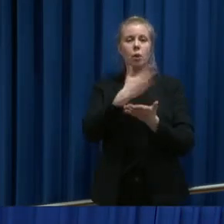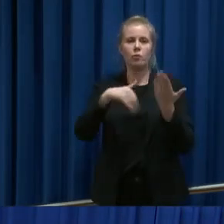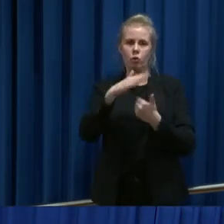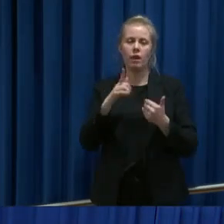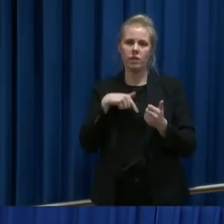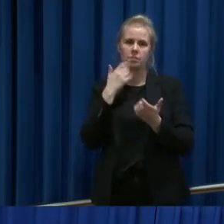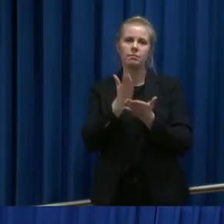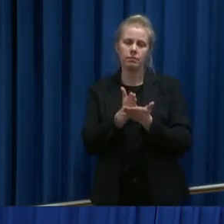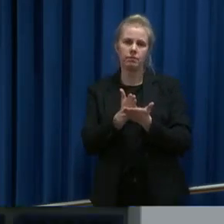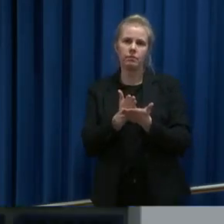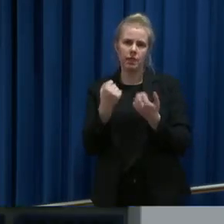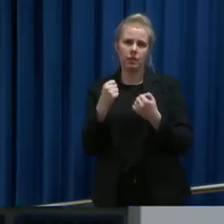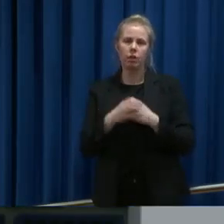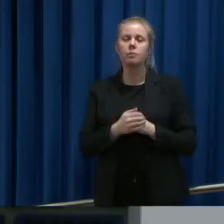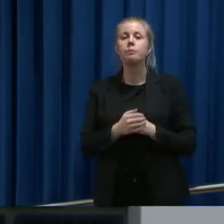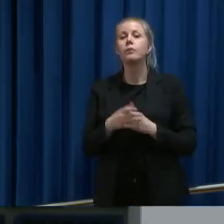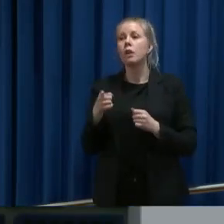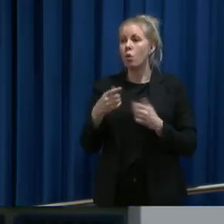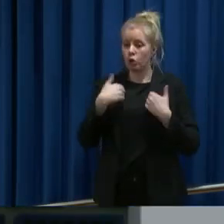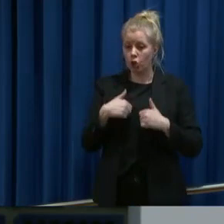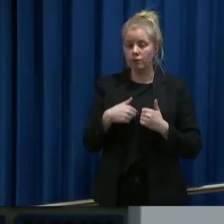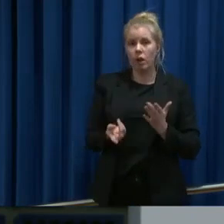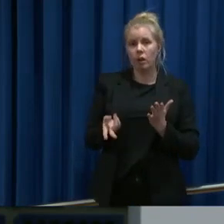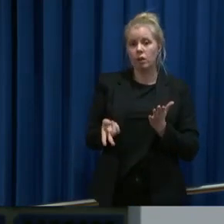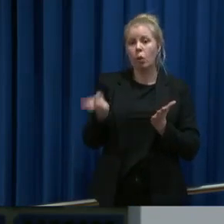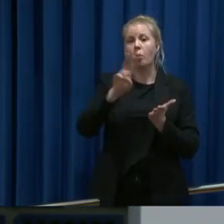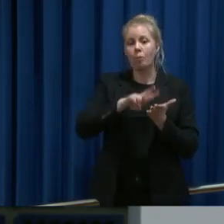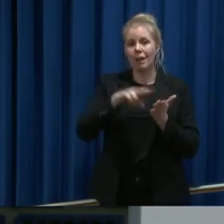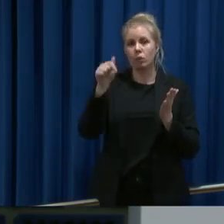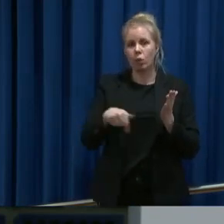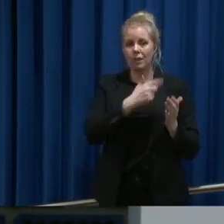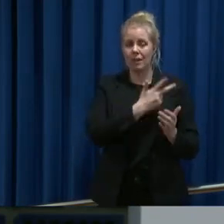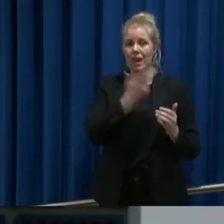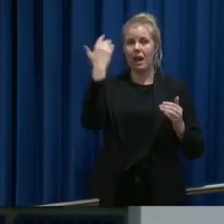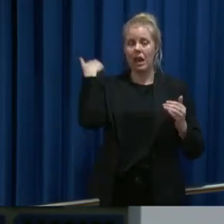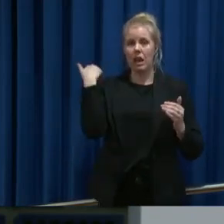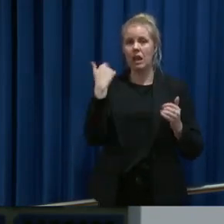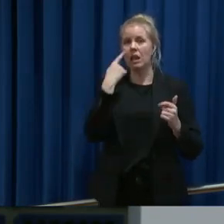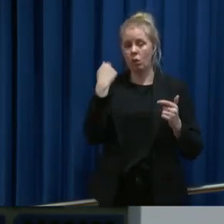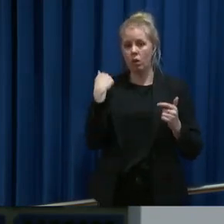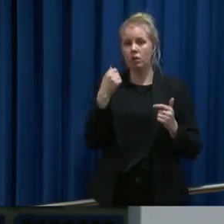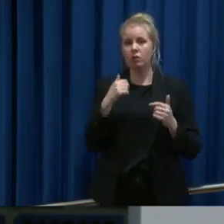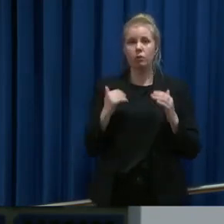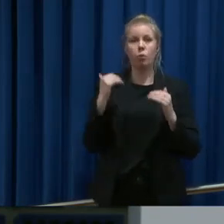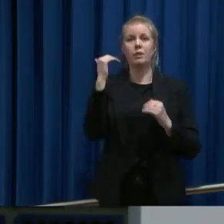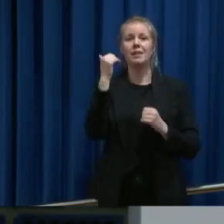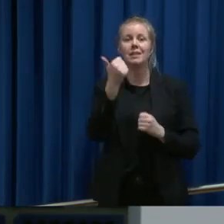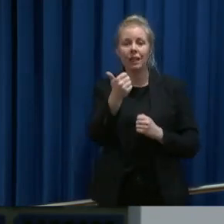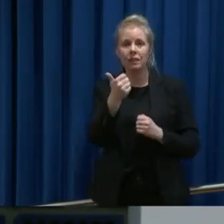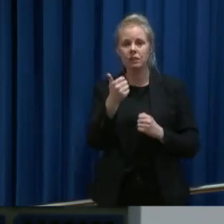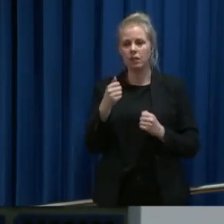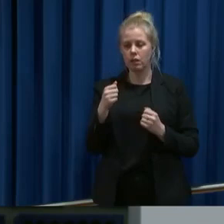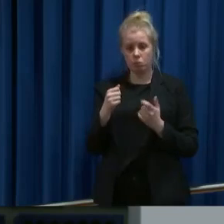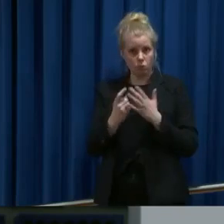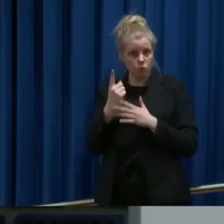Også det siste døgnet så har jo dødstalene dobblet seg fra tre til seks. Haster de ikke å innføre enda strengere tiltak, for